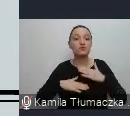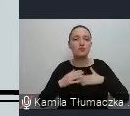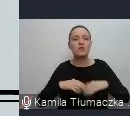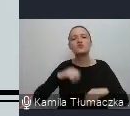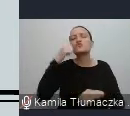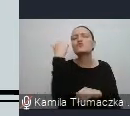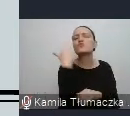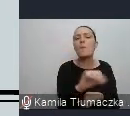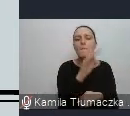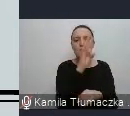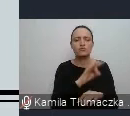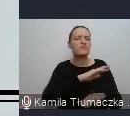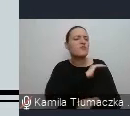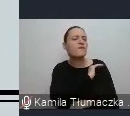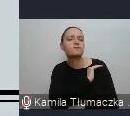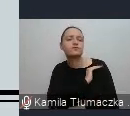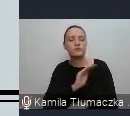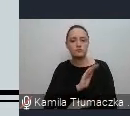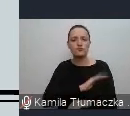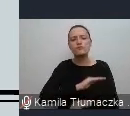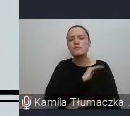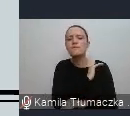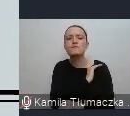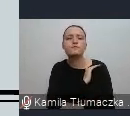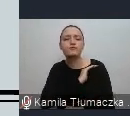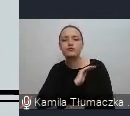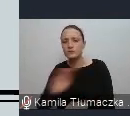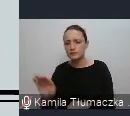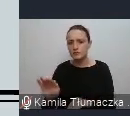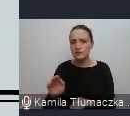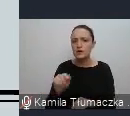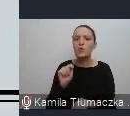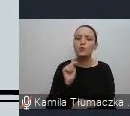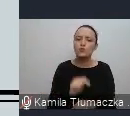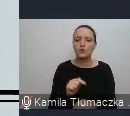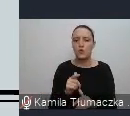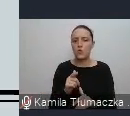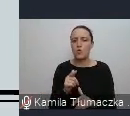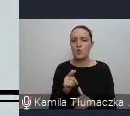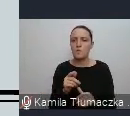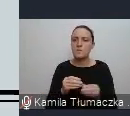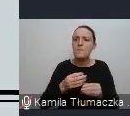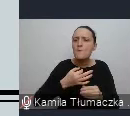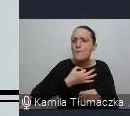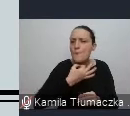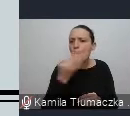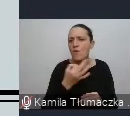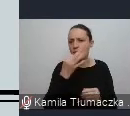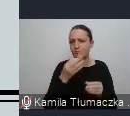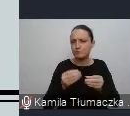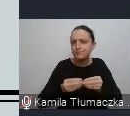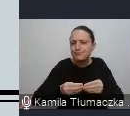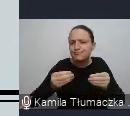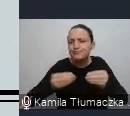% dzieci, które jest u nas pod naszą opieką i w naszej terapii codziennej, indywidualnej terapii, robi 100